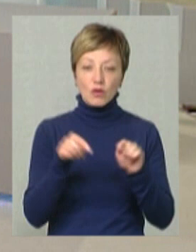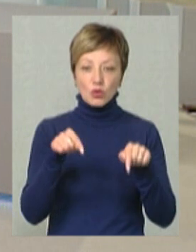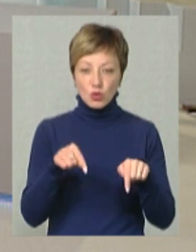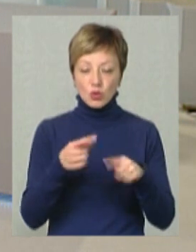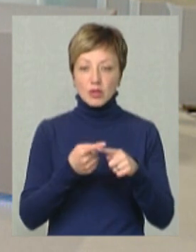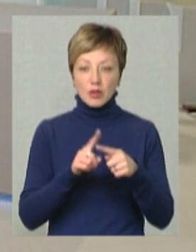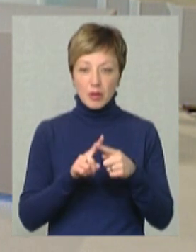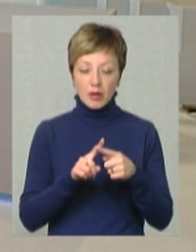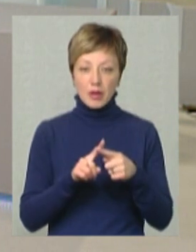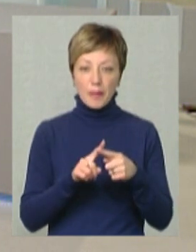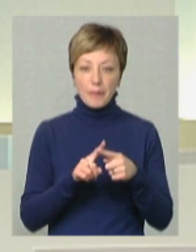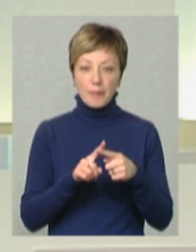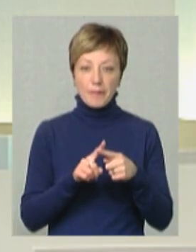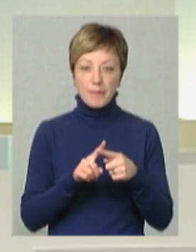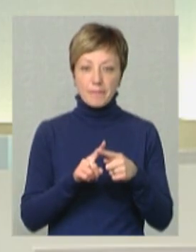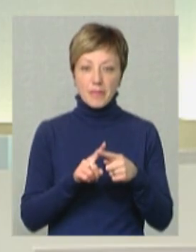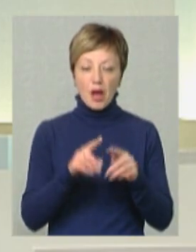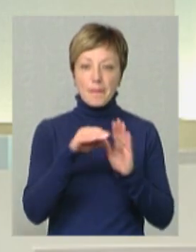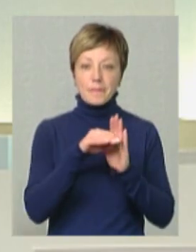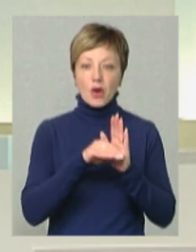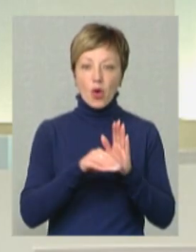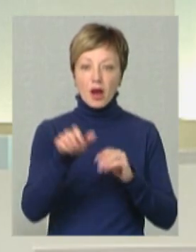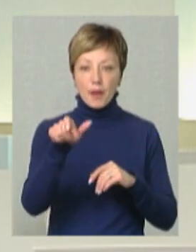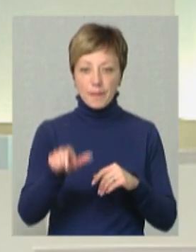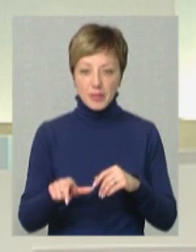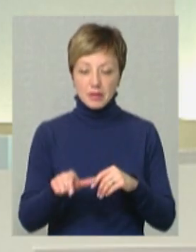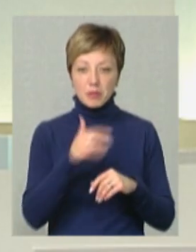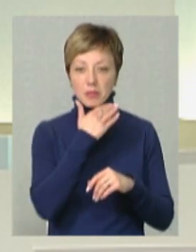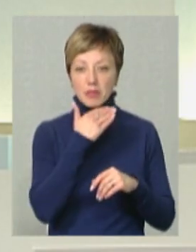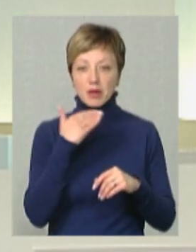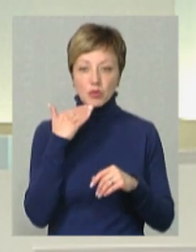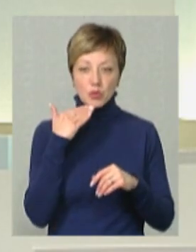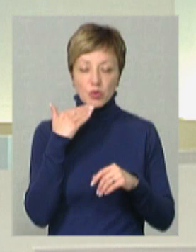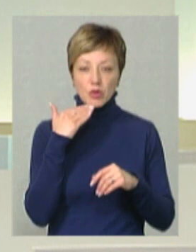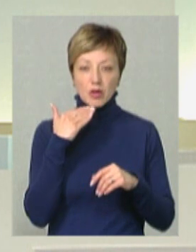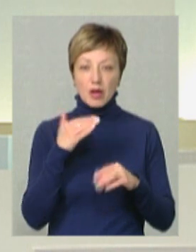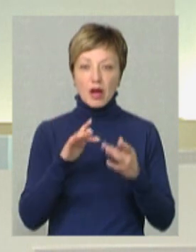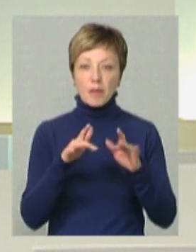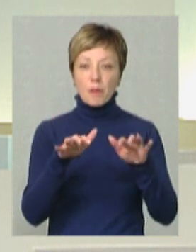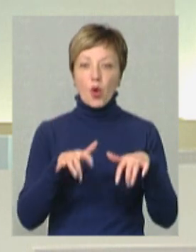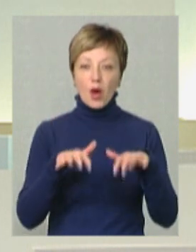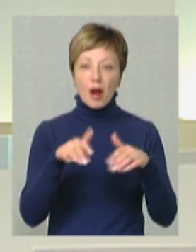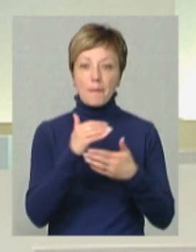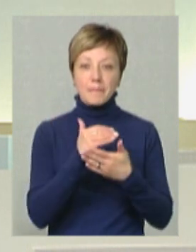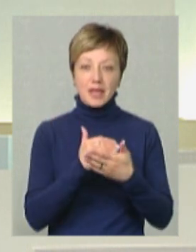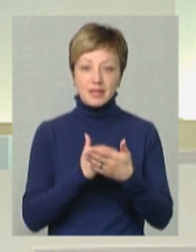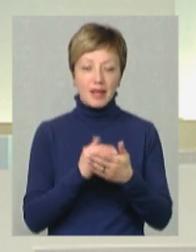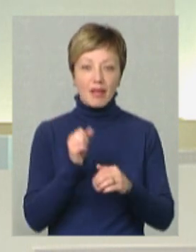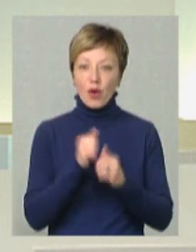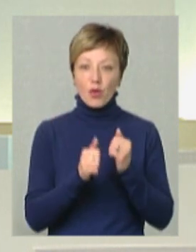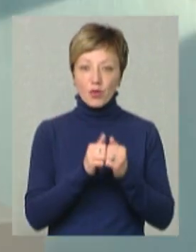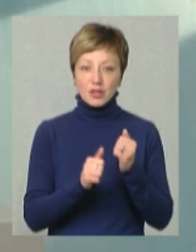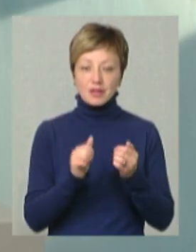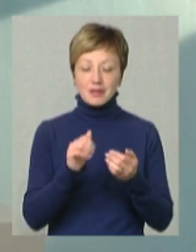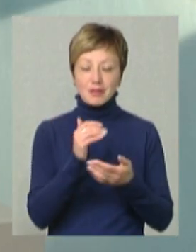напевно, програміст, на багатьох айтішники кажуть програмісти, хоча не кожен